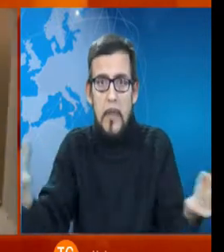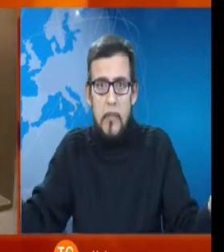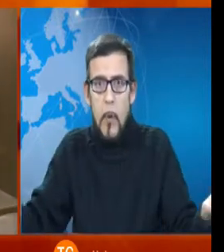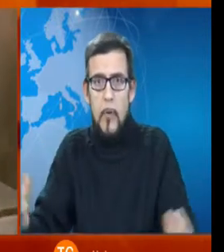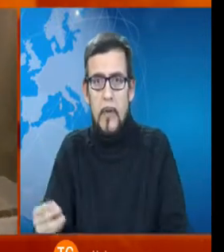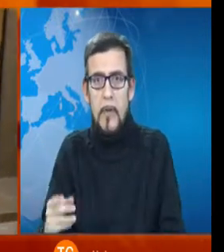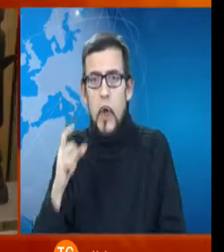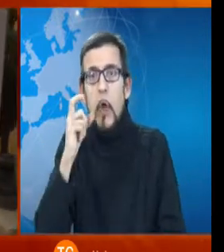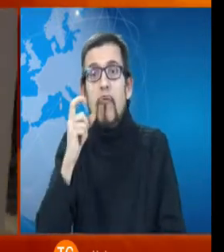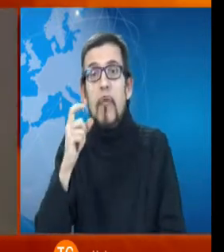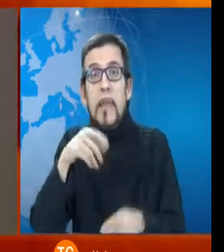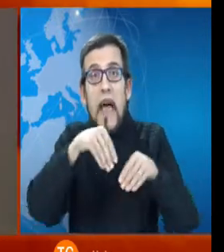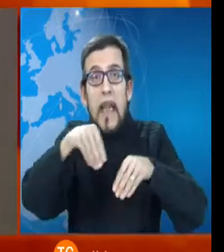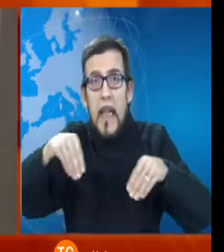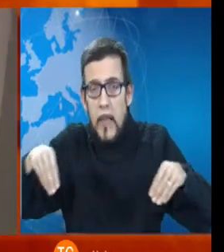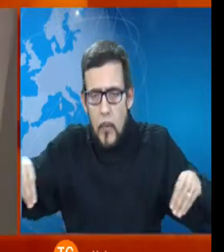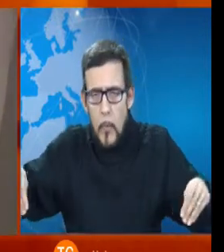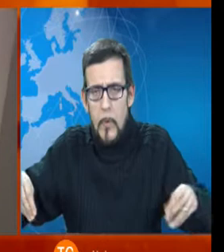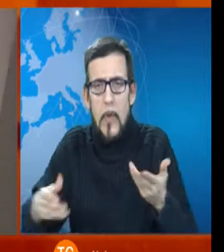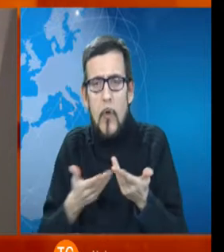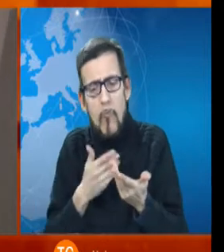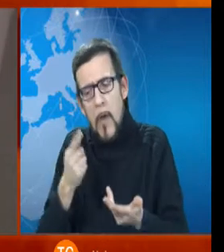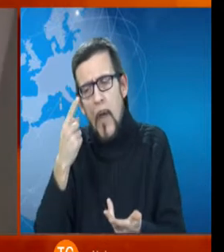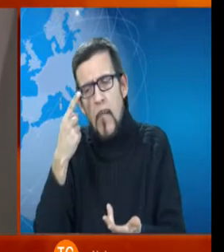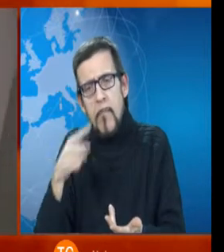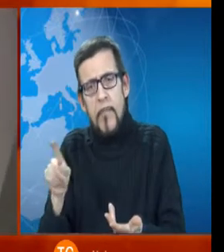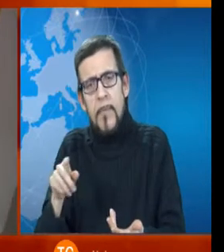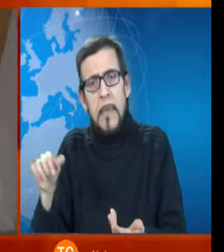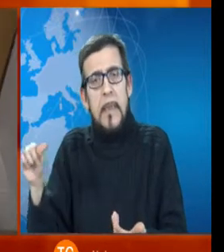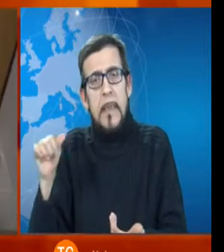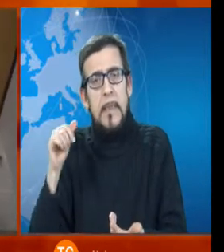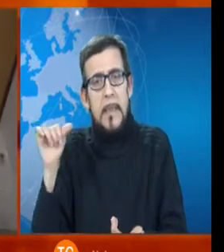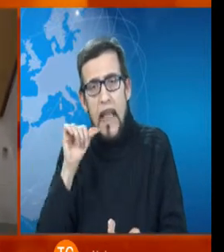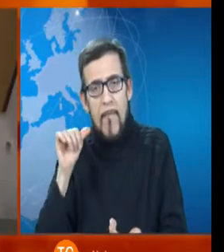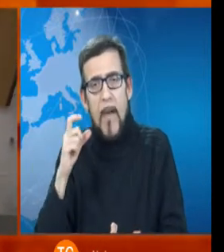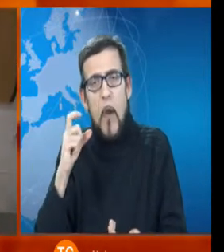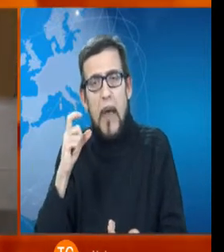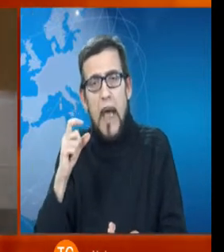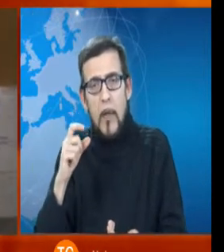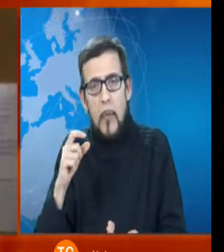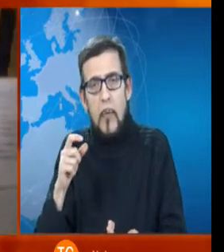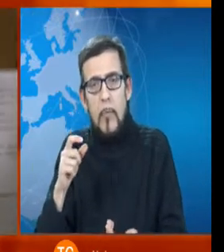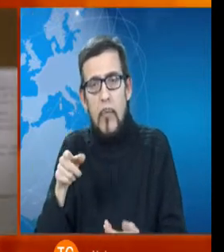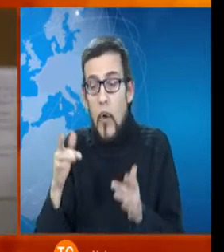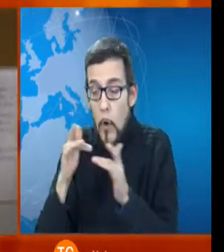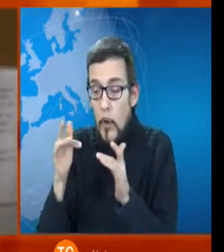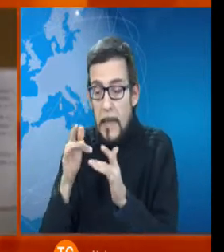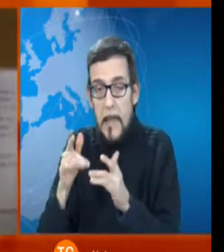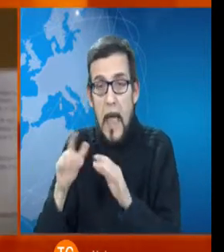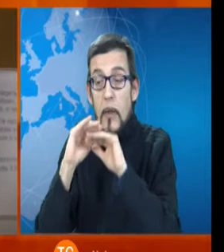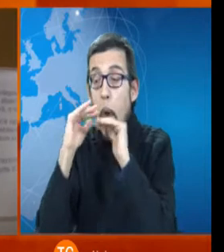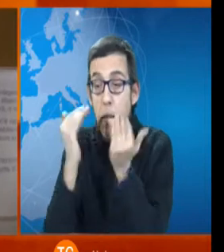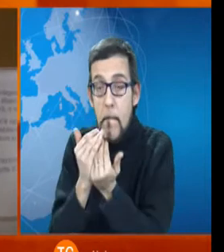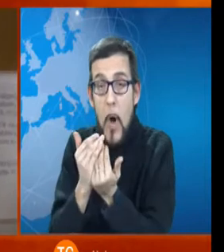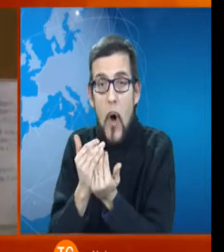Musei ci sono delle particolarità Stefano Cardu entra in contatto, lo dicevamo prima con un mondo molto